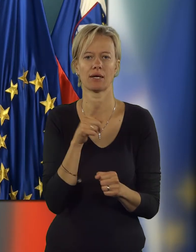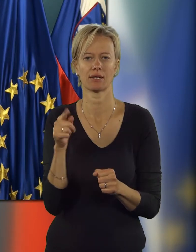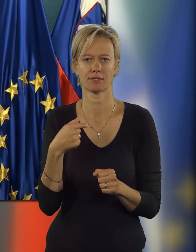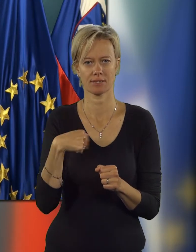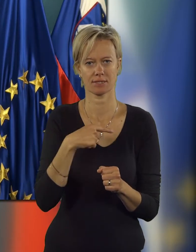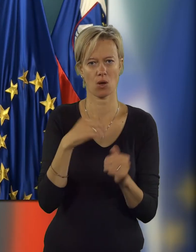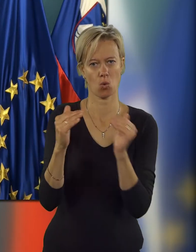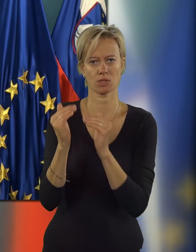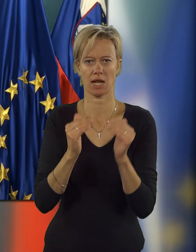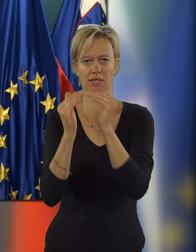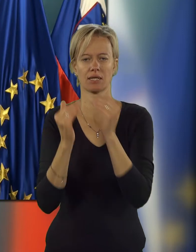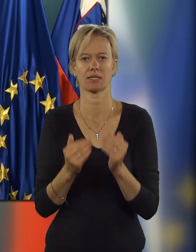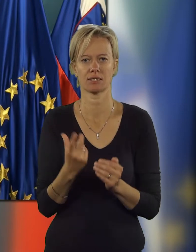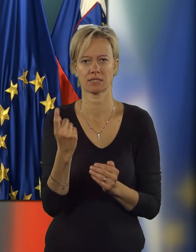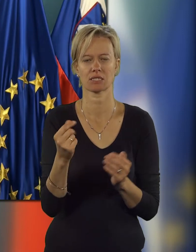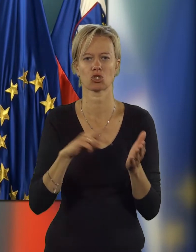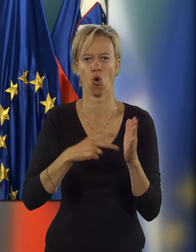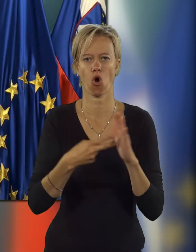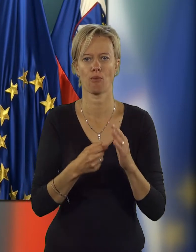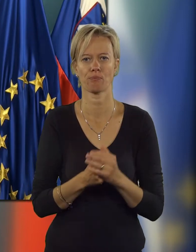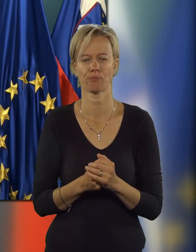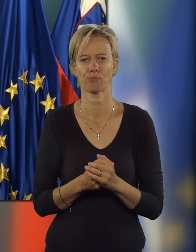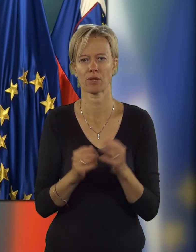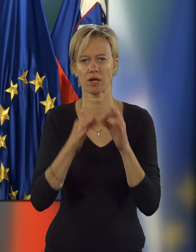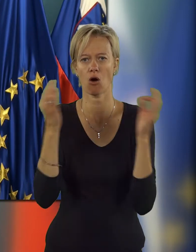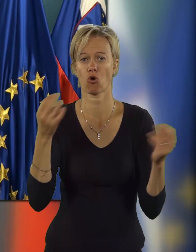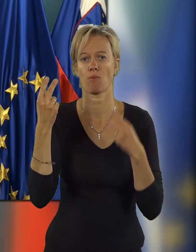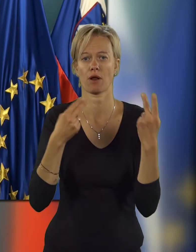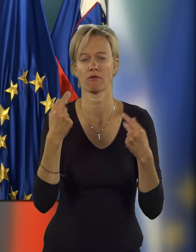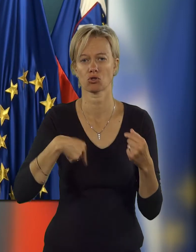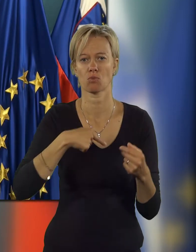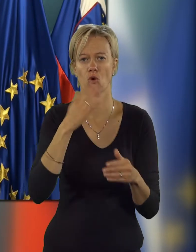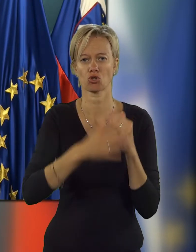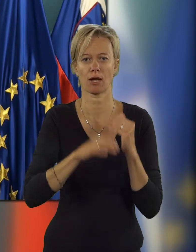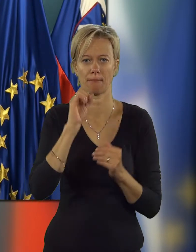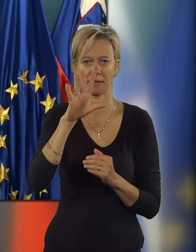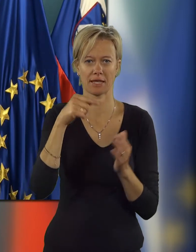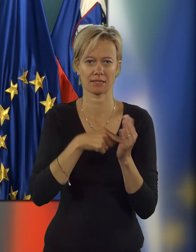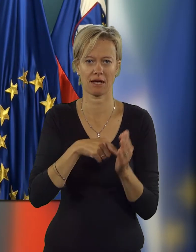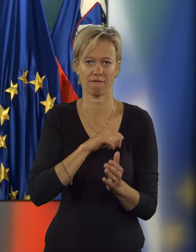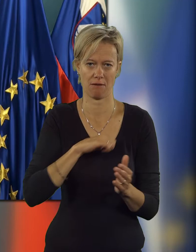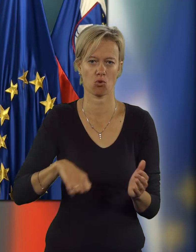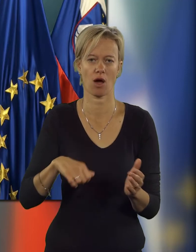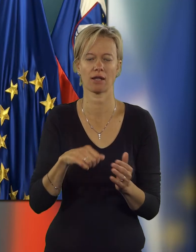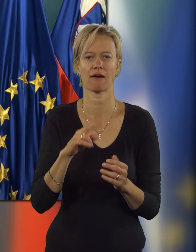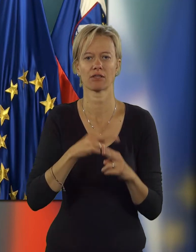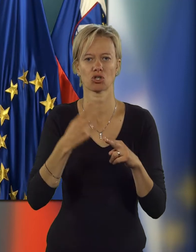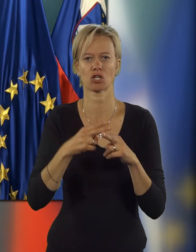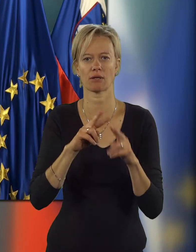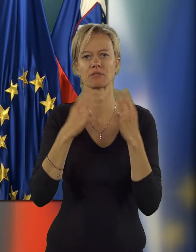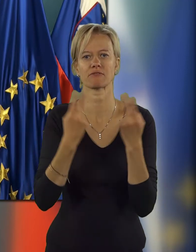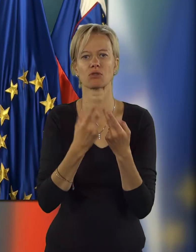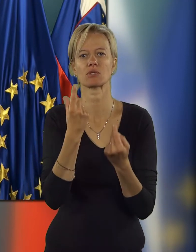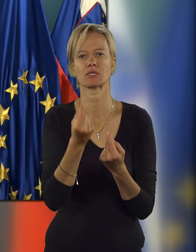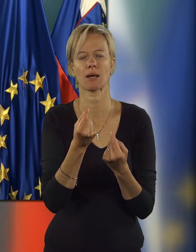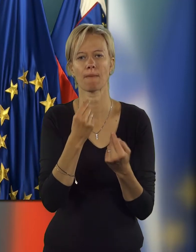in se uskladili za stroko. Javno obravnavo smo končali 15.2. v državnem